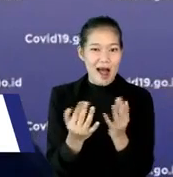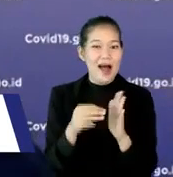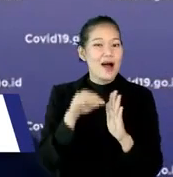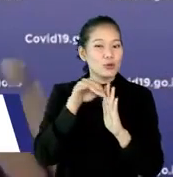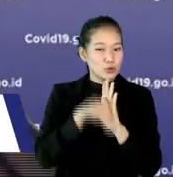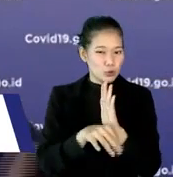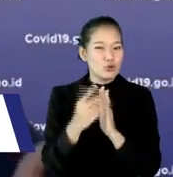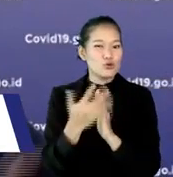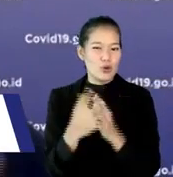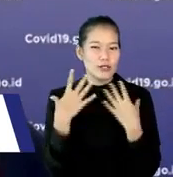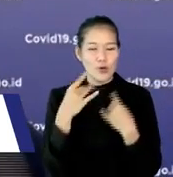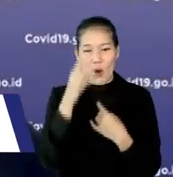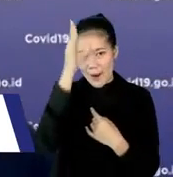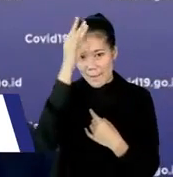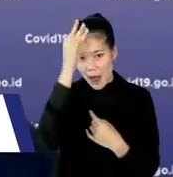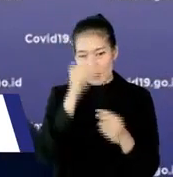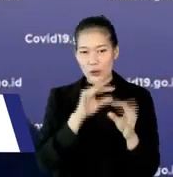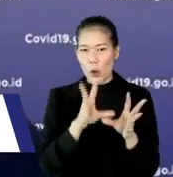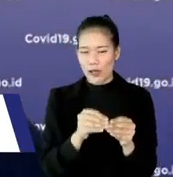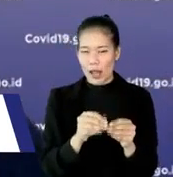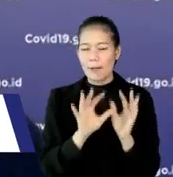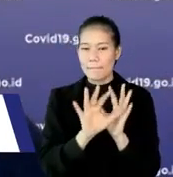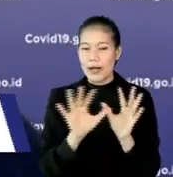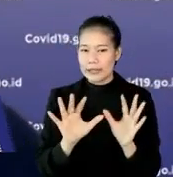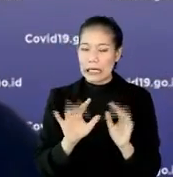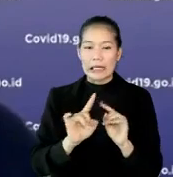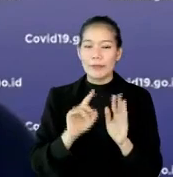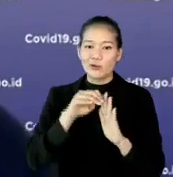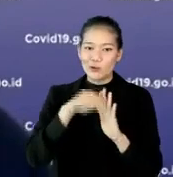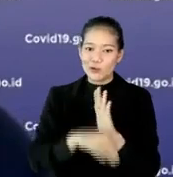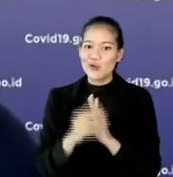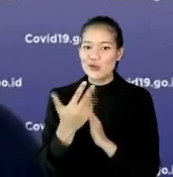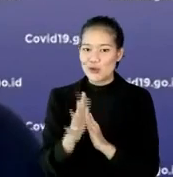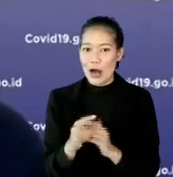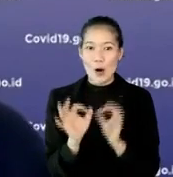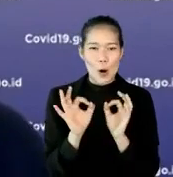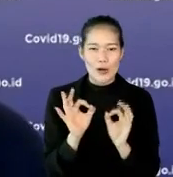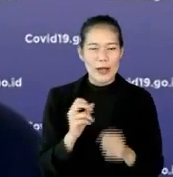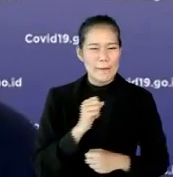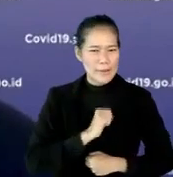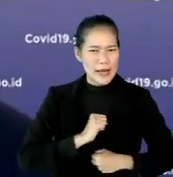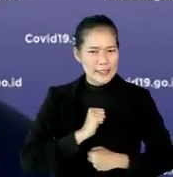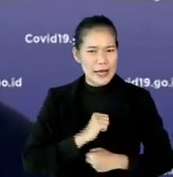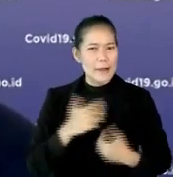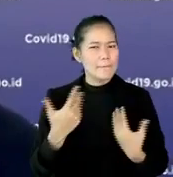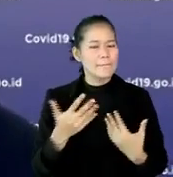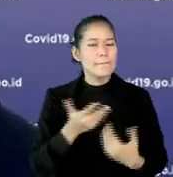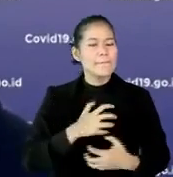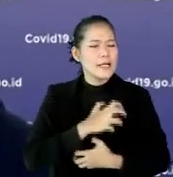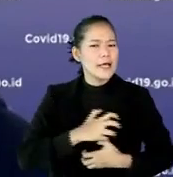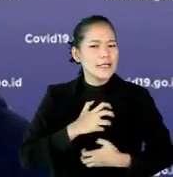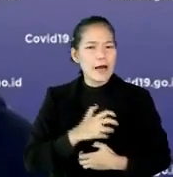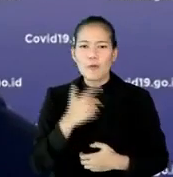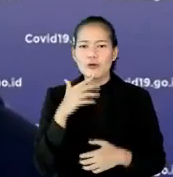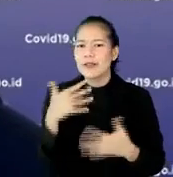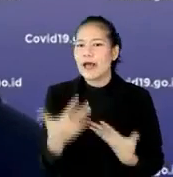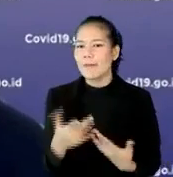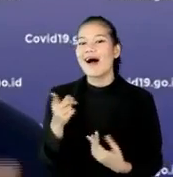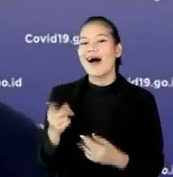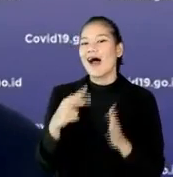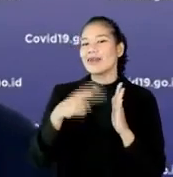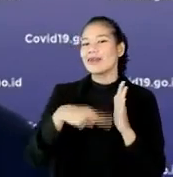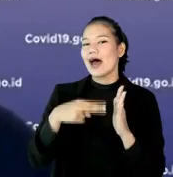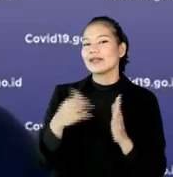turun untuk Jawa Bali. Karena kan Jawa Bali yang menyumbang paling banyak. Oke. Kita sama-sama penasaran dong. Pengen tahu nih datanya nih Dr. Dewi yang